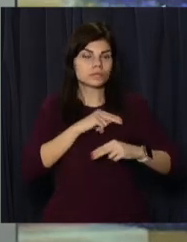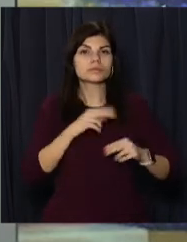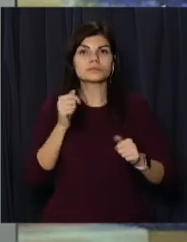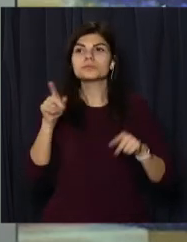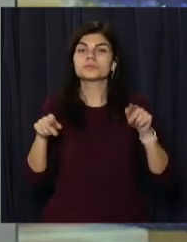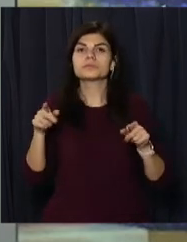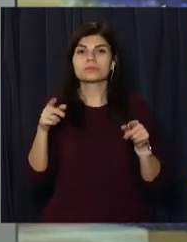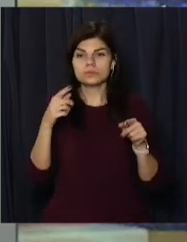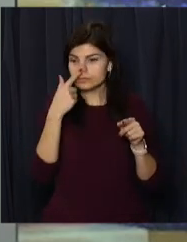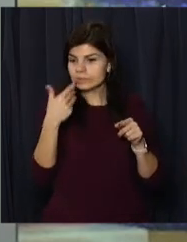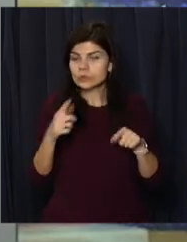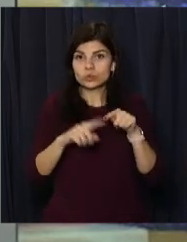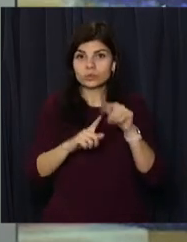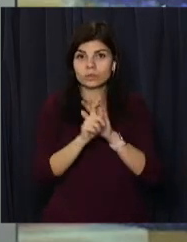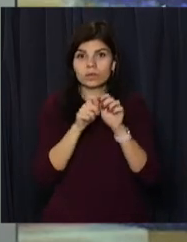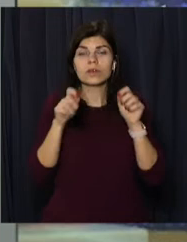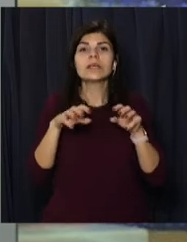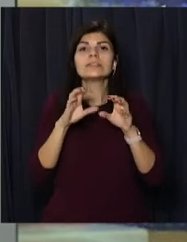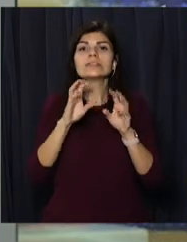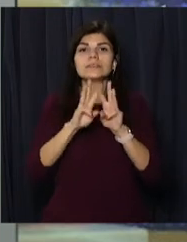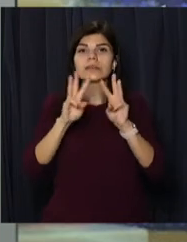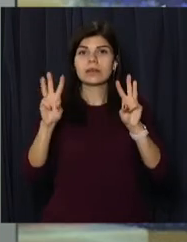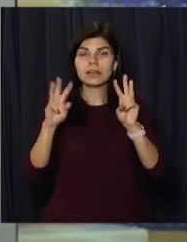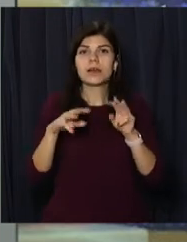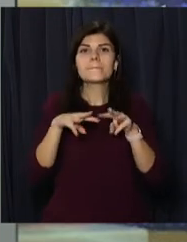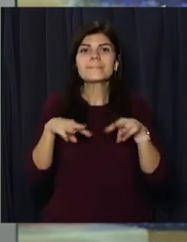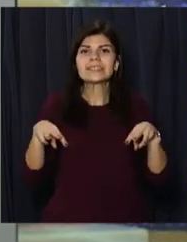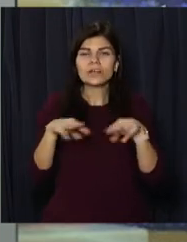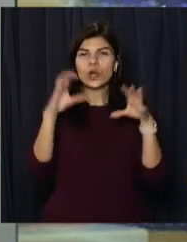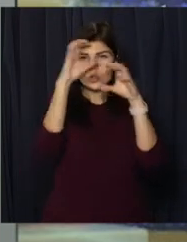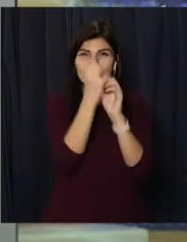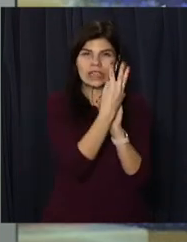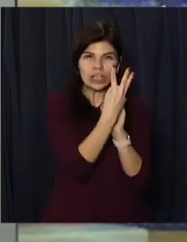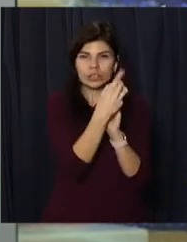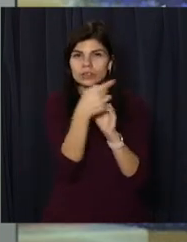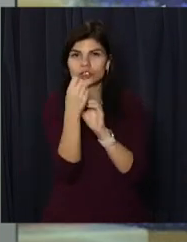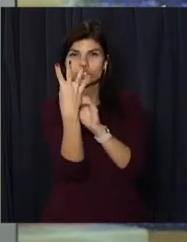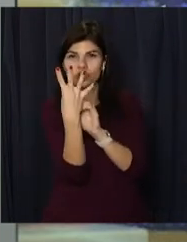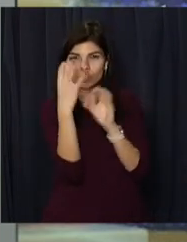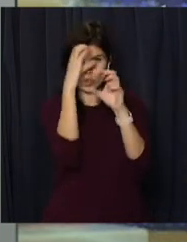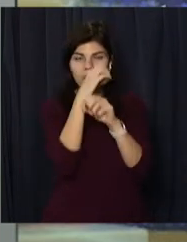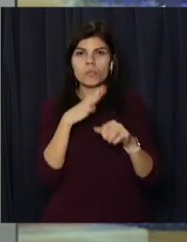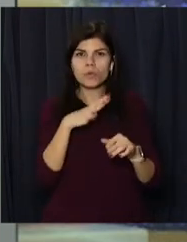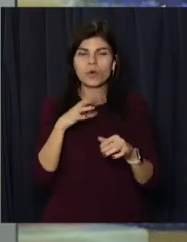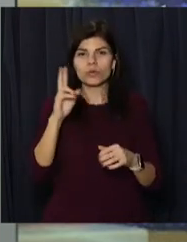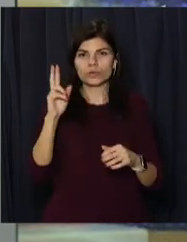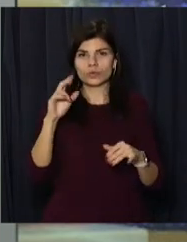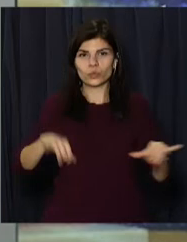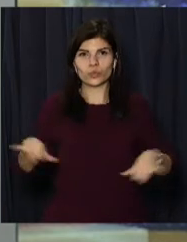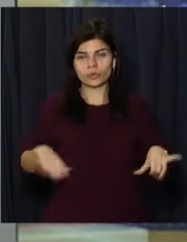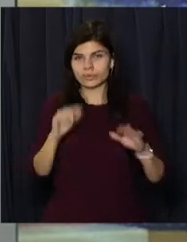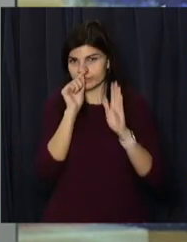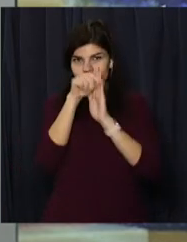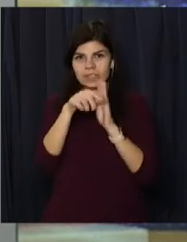стануть доступними незабаром. Сайти міністерств та відомств, які в ніч з 13 на 14 січня атакували хакери, поступово